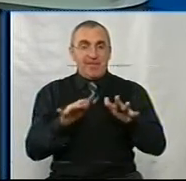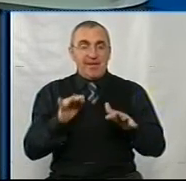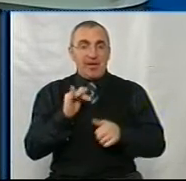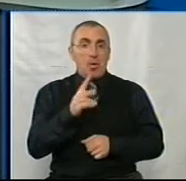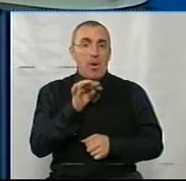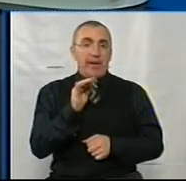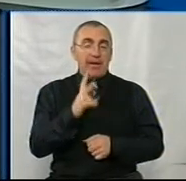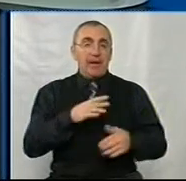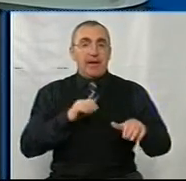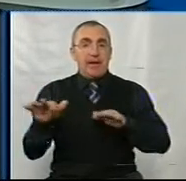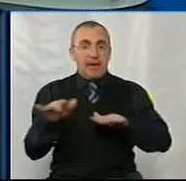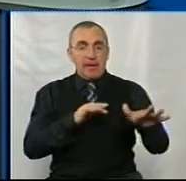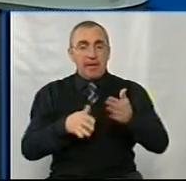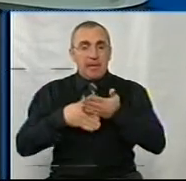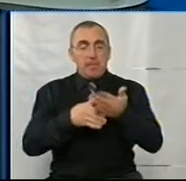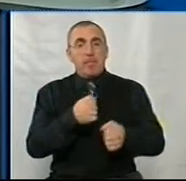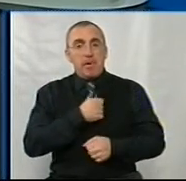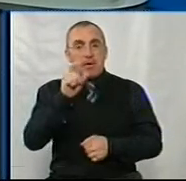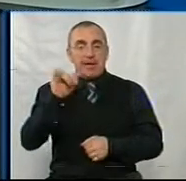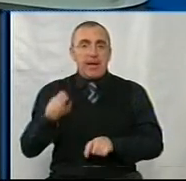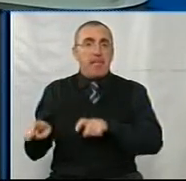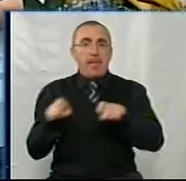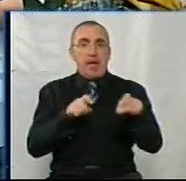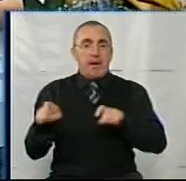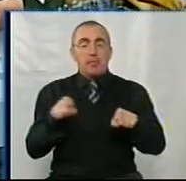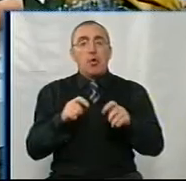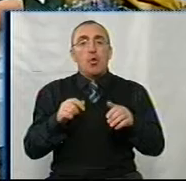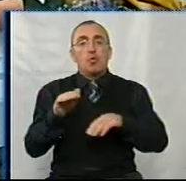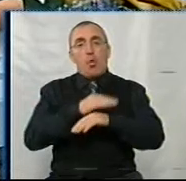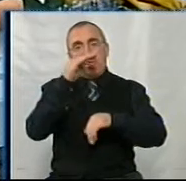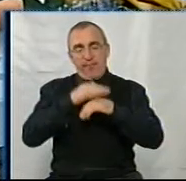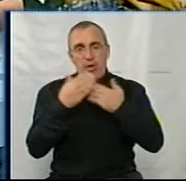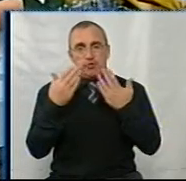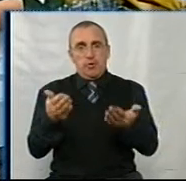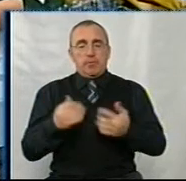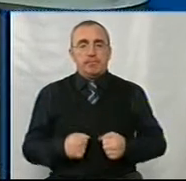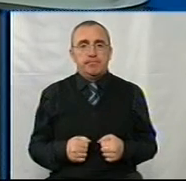Віктором Коліньком, керівником Центру допомоги бійцям та переселенцям. Добре вечір. Добре вечір.